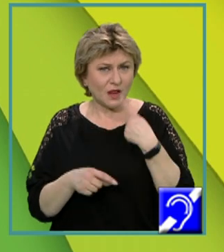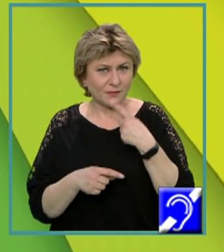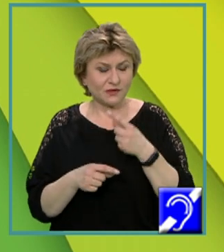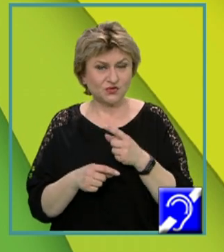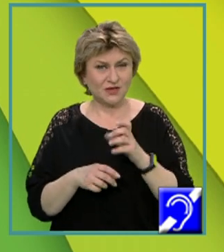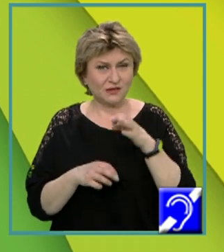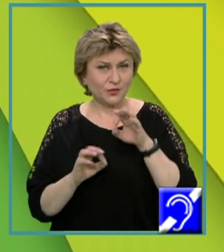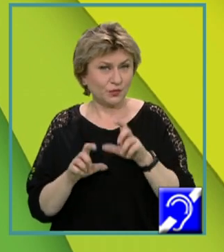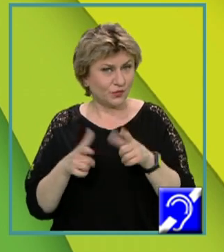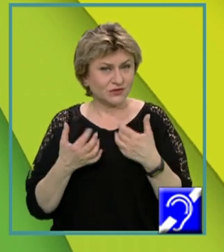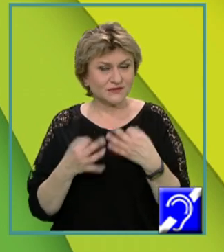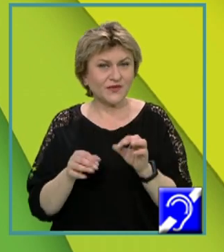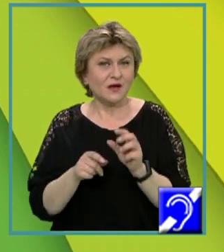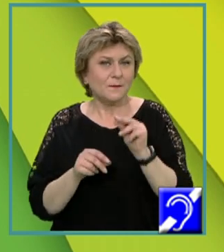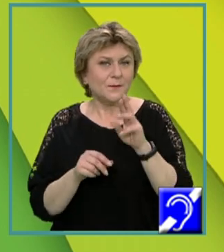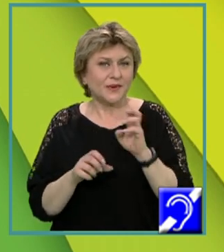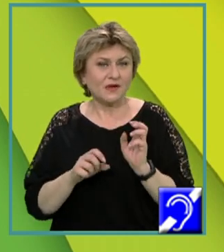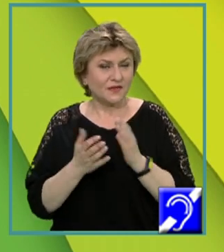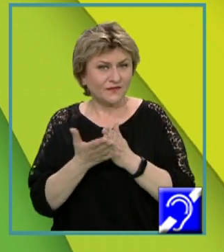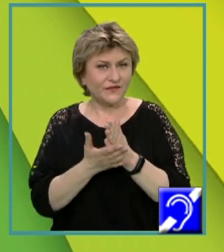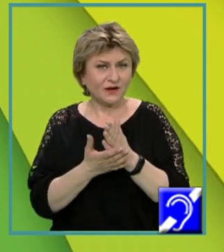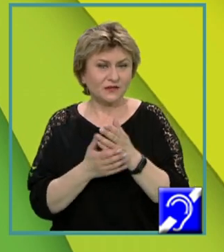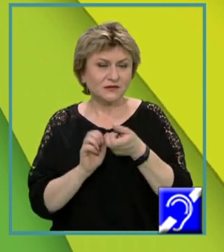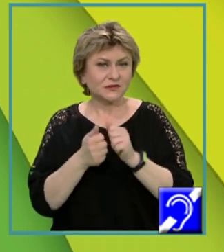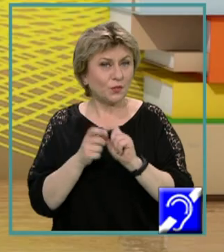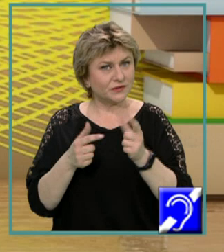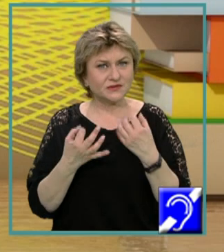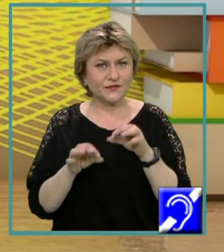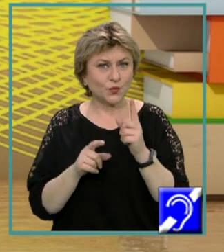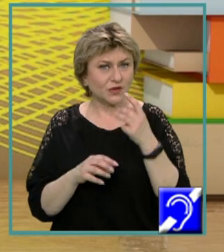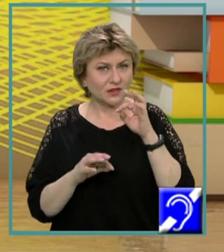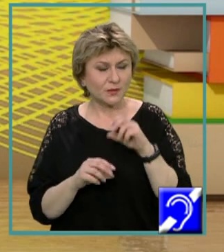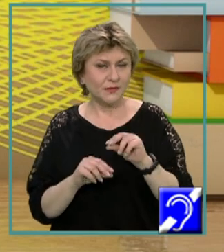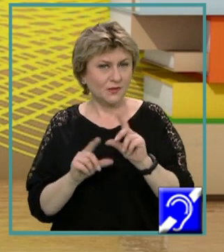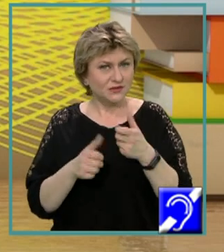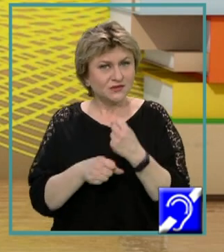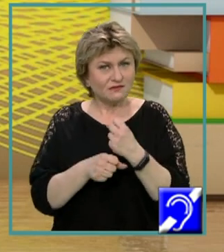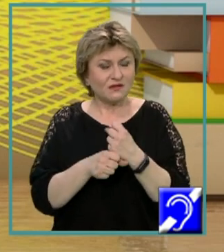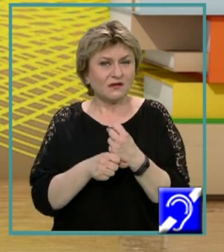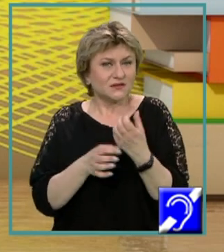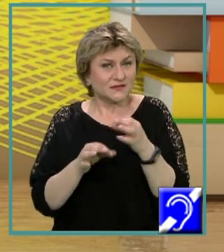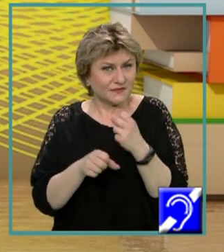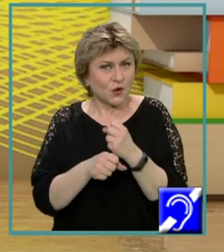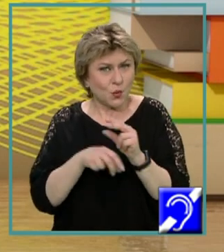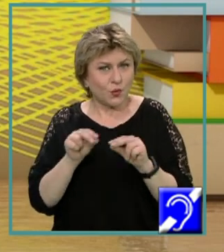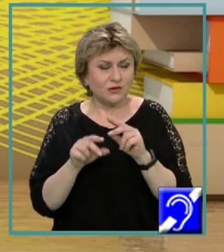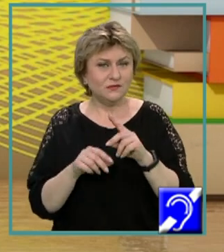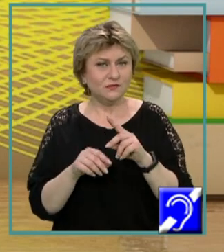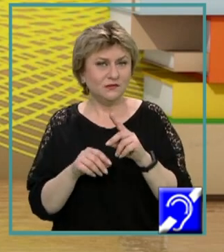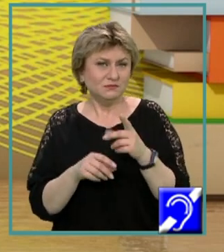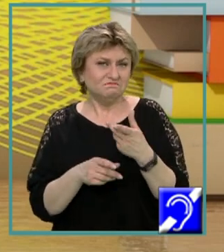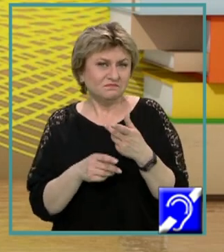poate fi un tip predefinit sau poate fi un tip creat de programator în interiorul